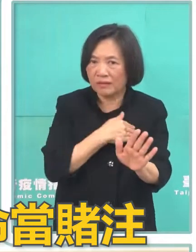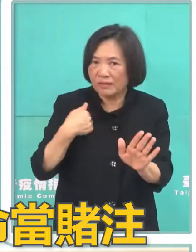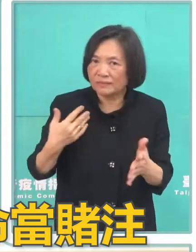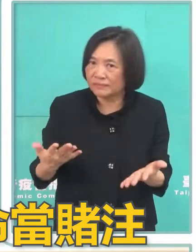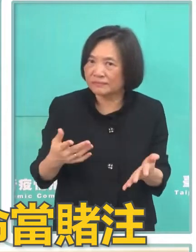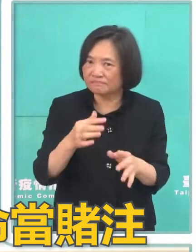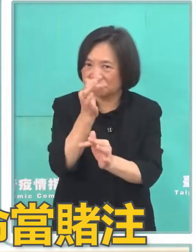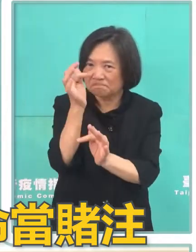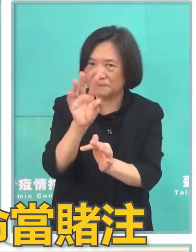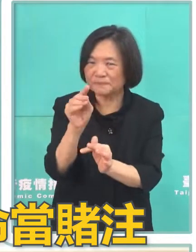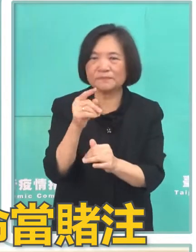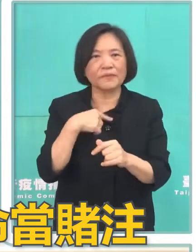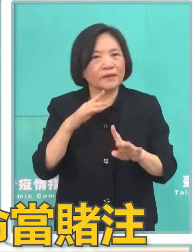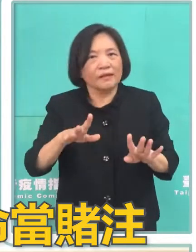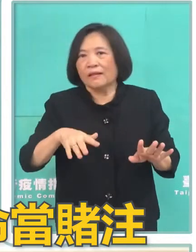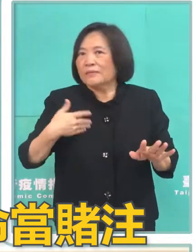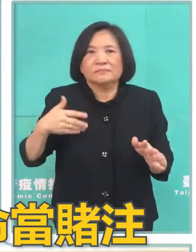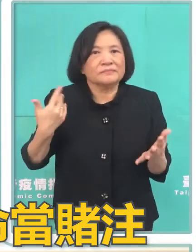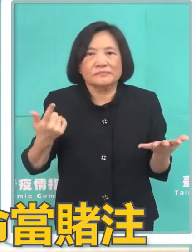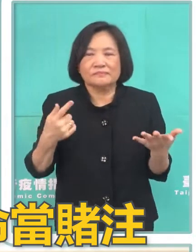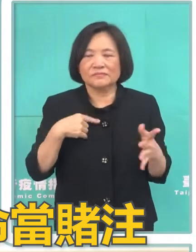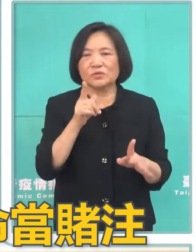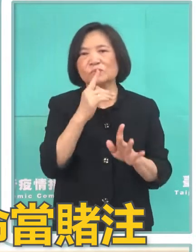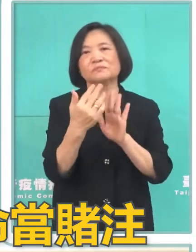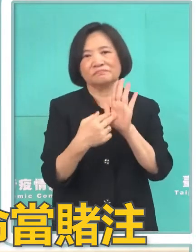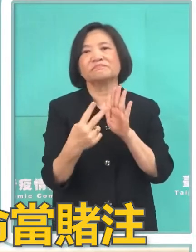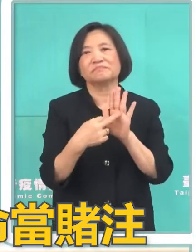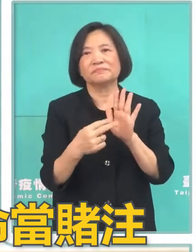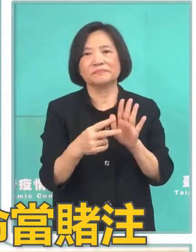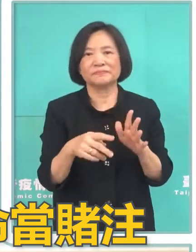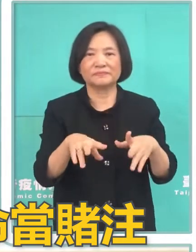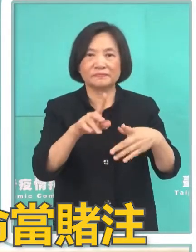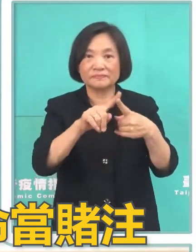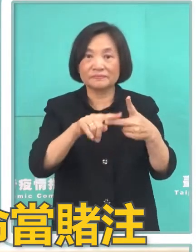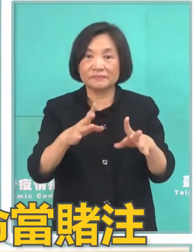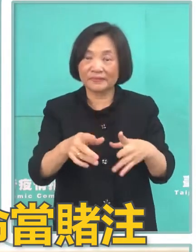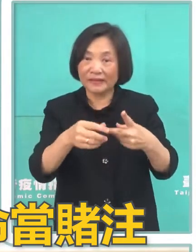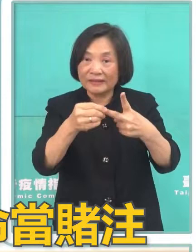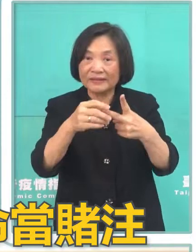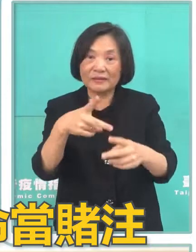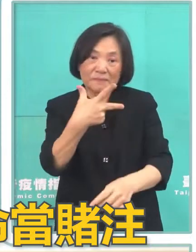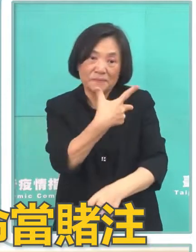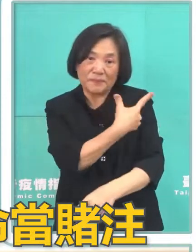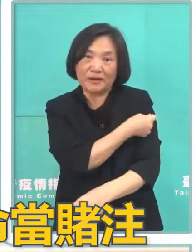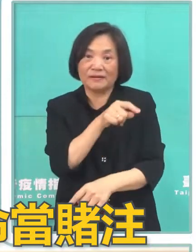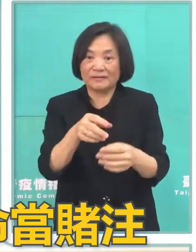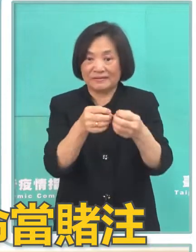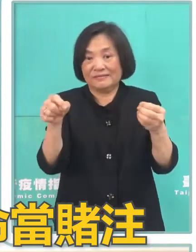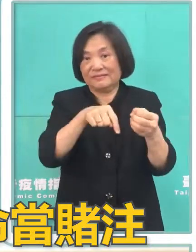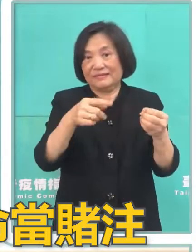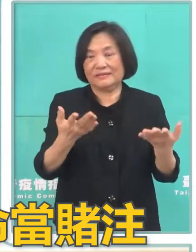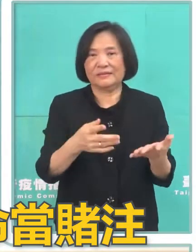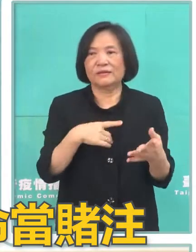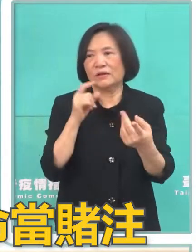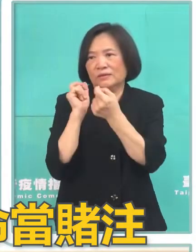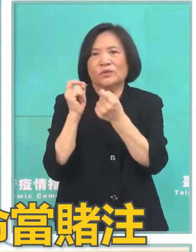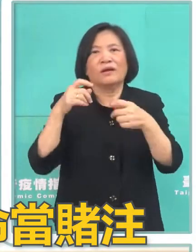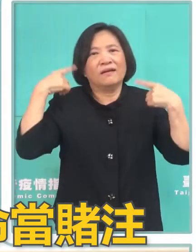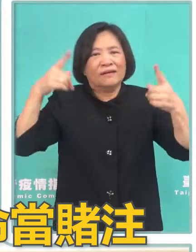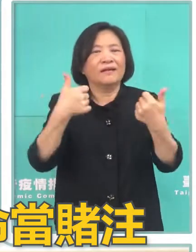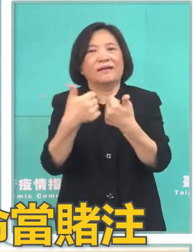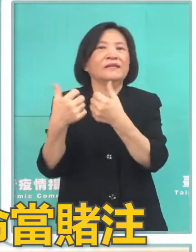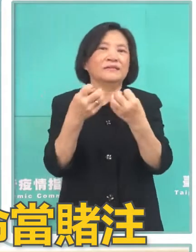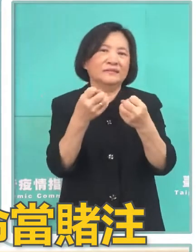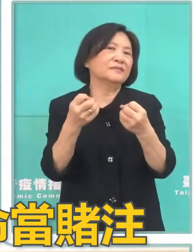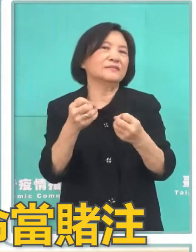行不行這要先說明第二點關於疫苗這件事情最近已經討論很多了